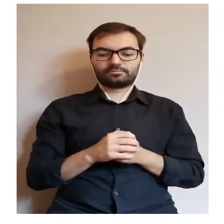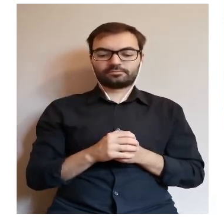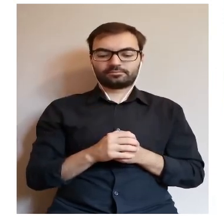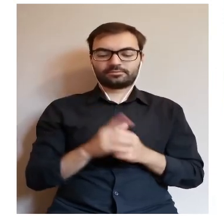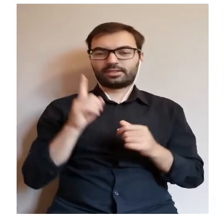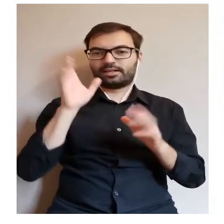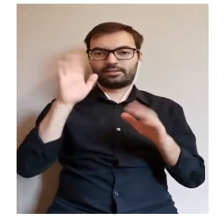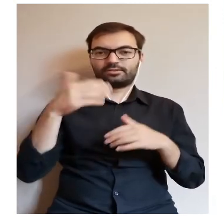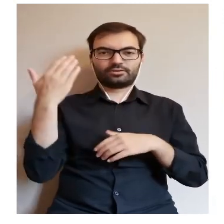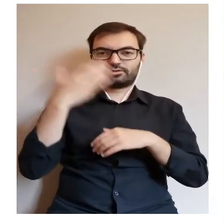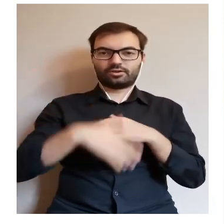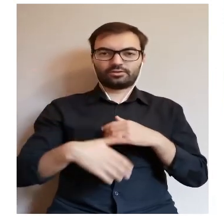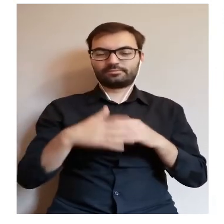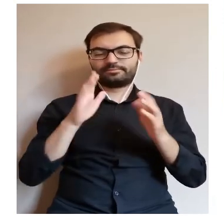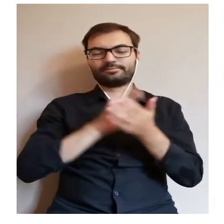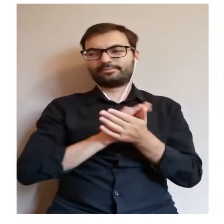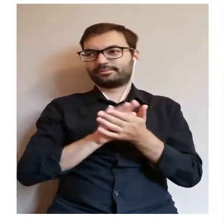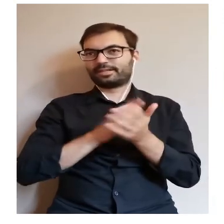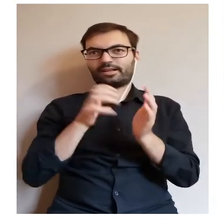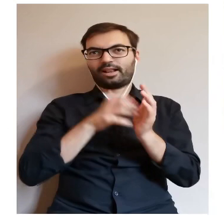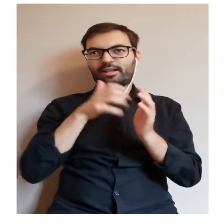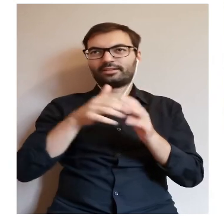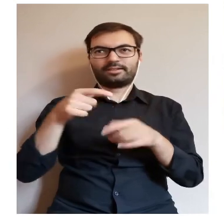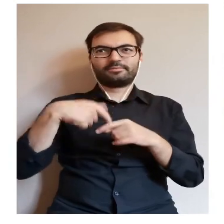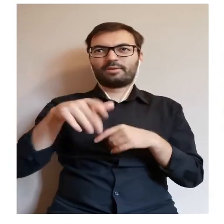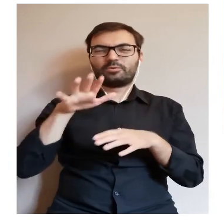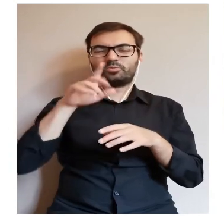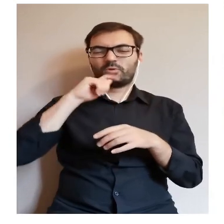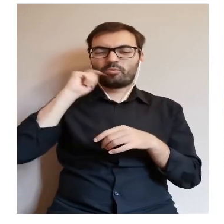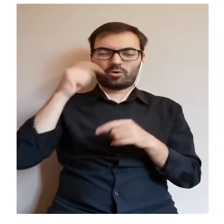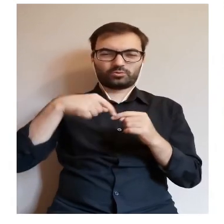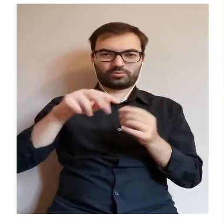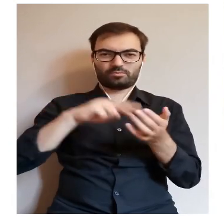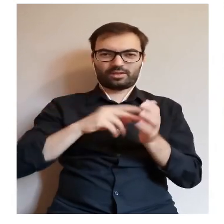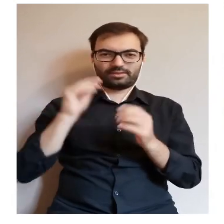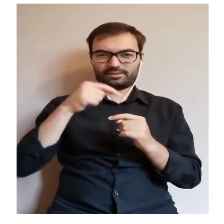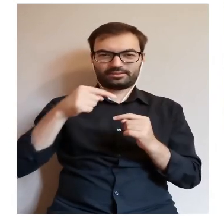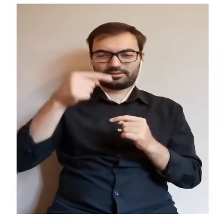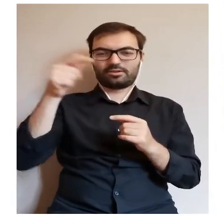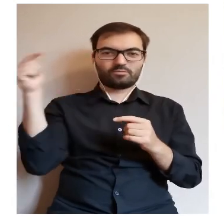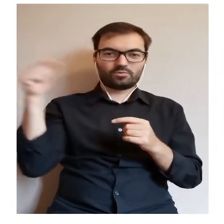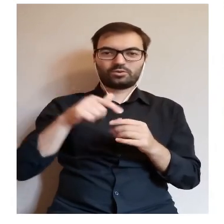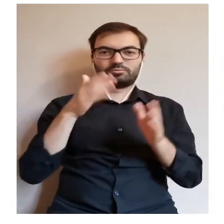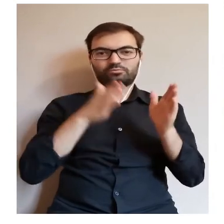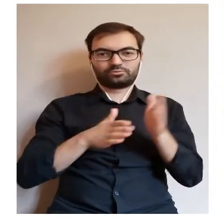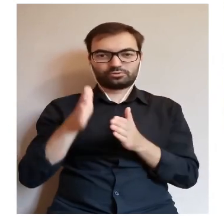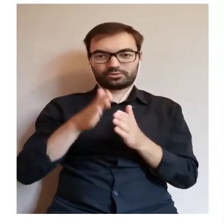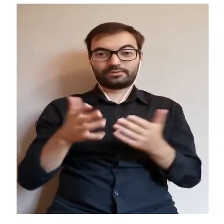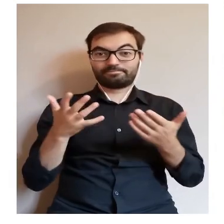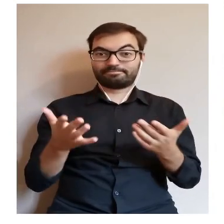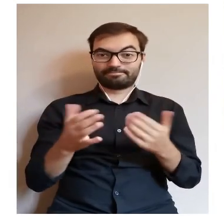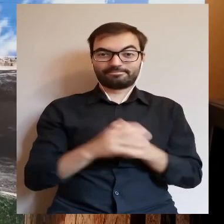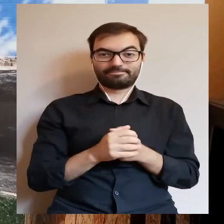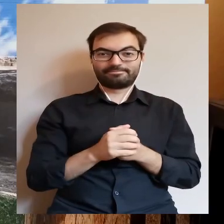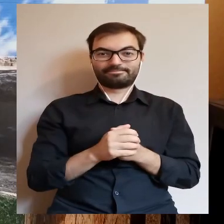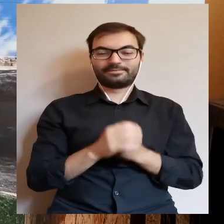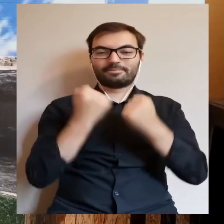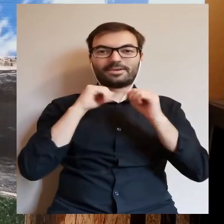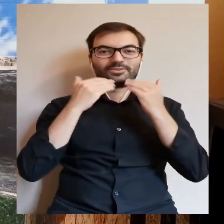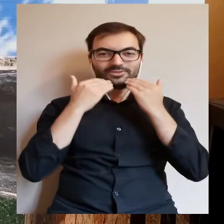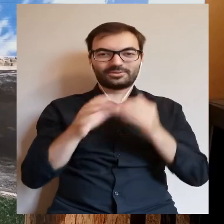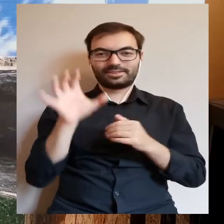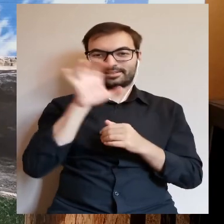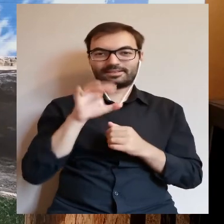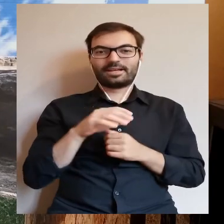nie kończymy, drodzy Państwo, bo tyle jeszcze jest przed nami wypraw, a trzeba się do nich trochę przygotować.